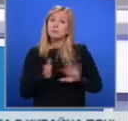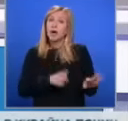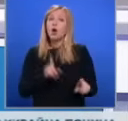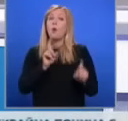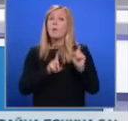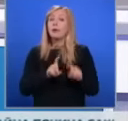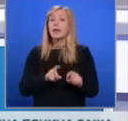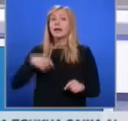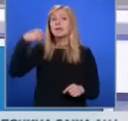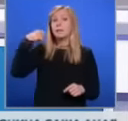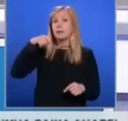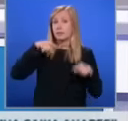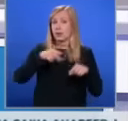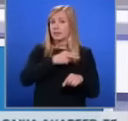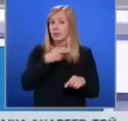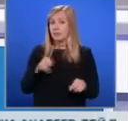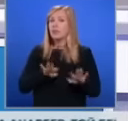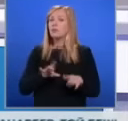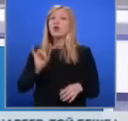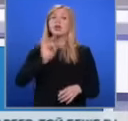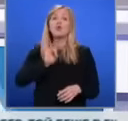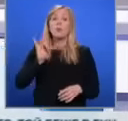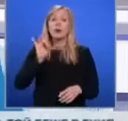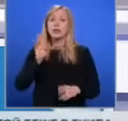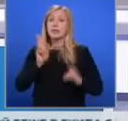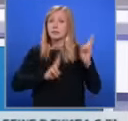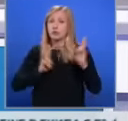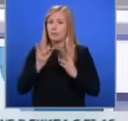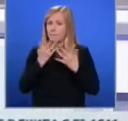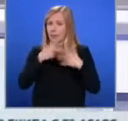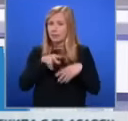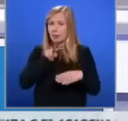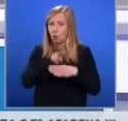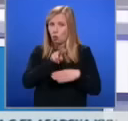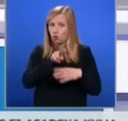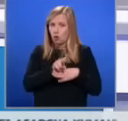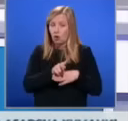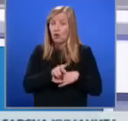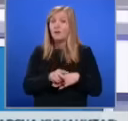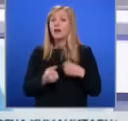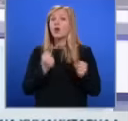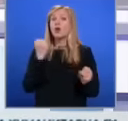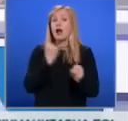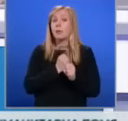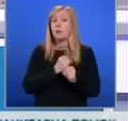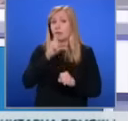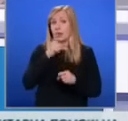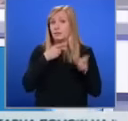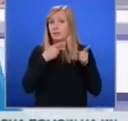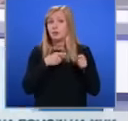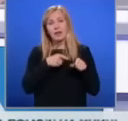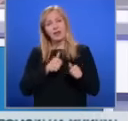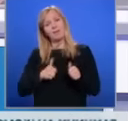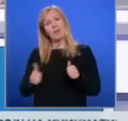на президента по темата. Според Румен Радев, гласуването на механизъм за контрол върху действията на главния прокурор трябва да бъде